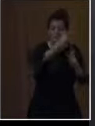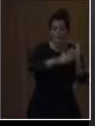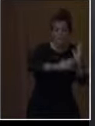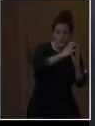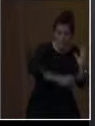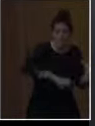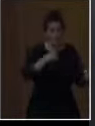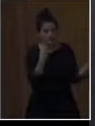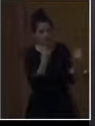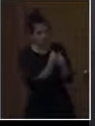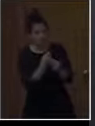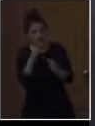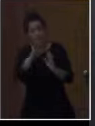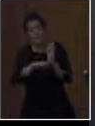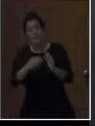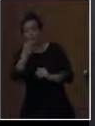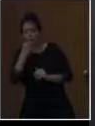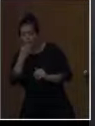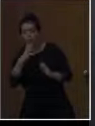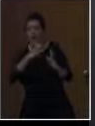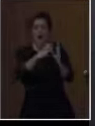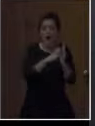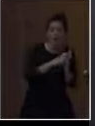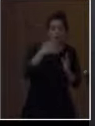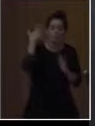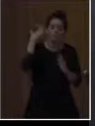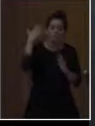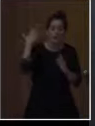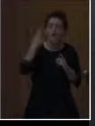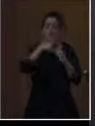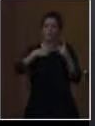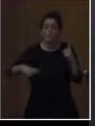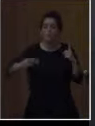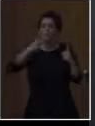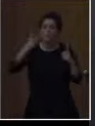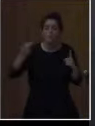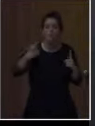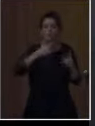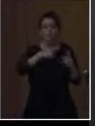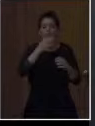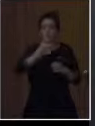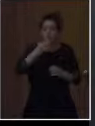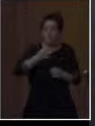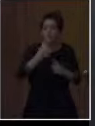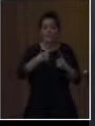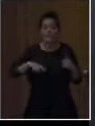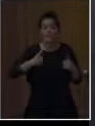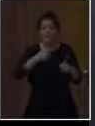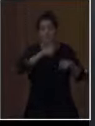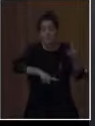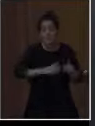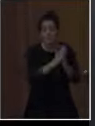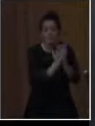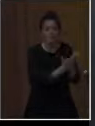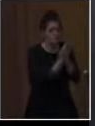αποσπάσματα λογοτεχνικών βιβλίων, άρθρα από επιστημονικά περιοδικά, αλλά διάβασαν και ολόκληρα βιβλία με θέμα την